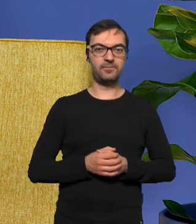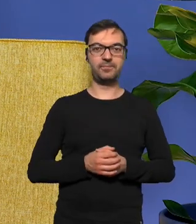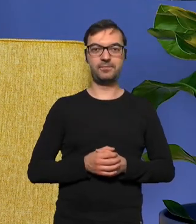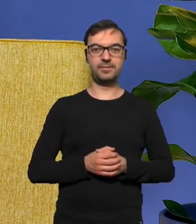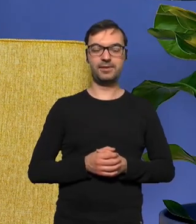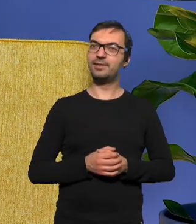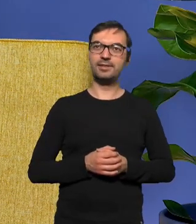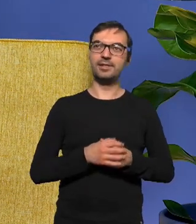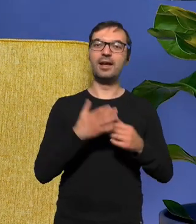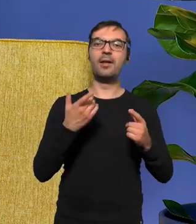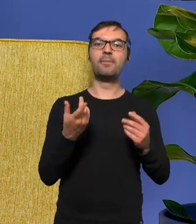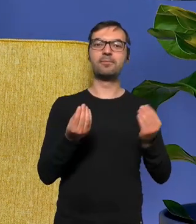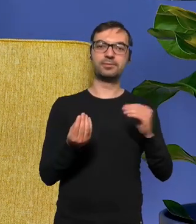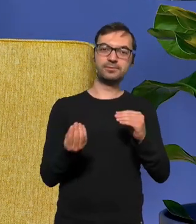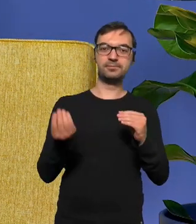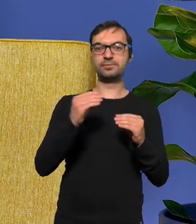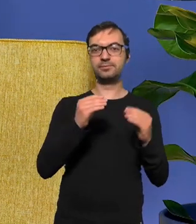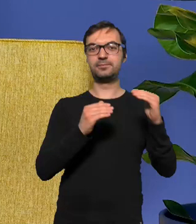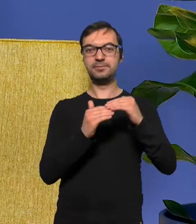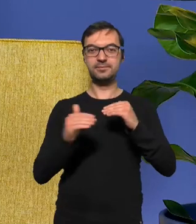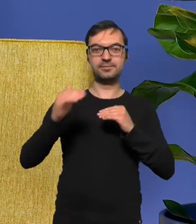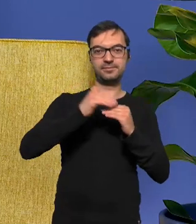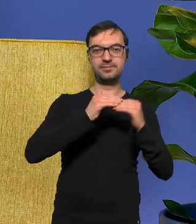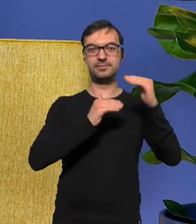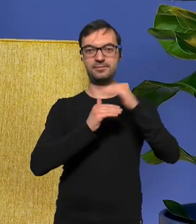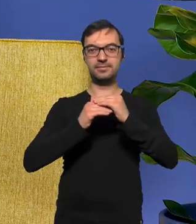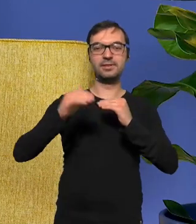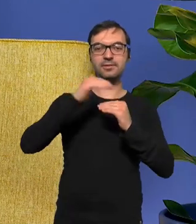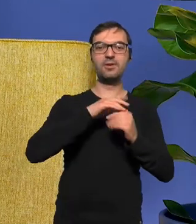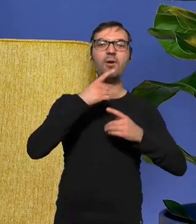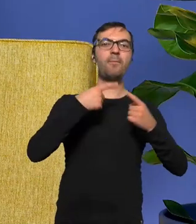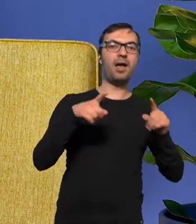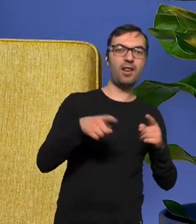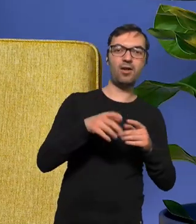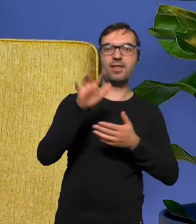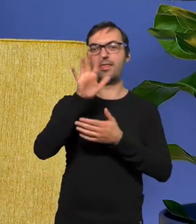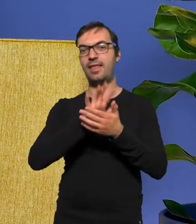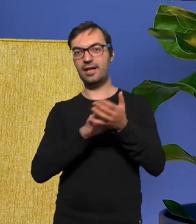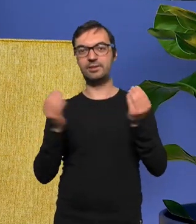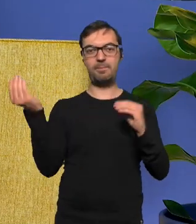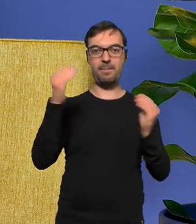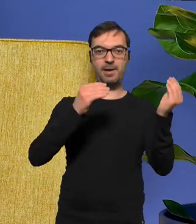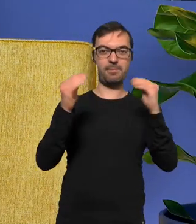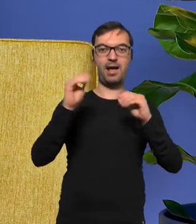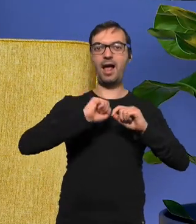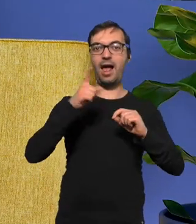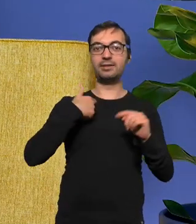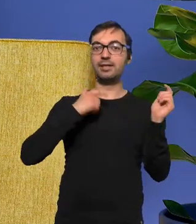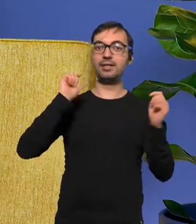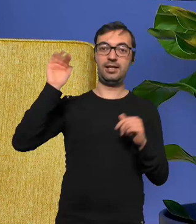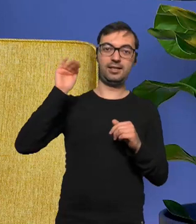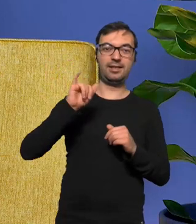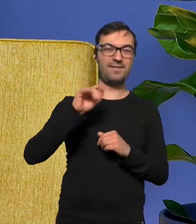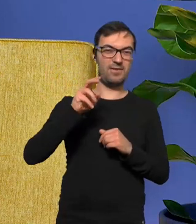nadbudowywaliśmy go powstawały melodie teksty i to cały czas rosło aż do momentu kiedy powiedziałem Iwonie